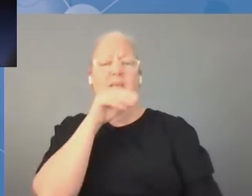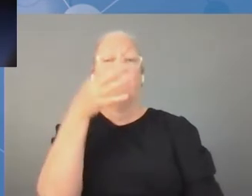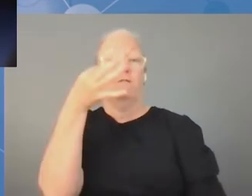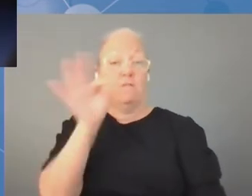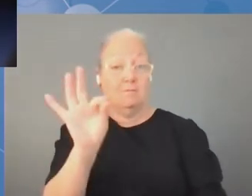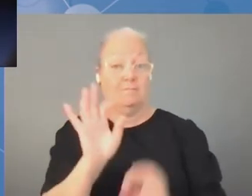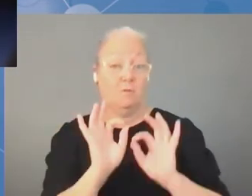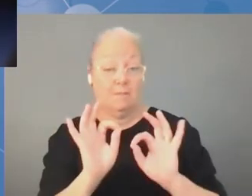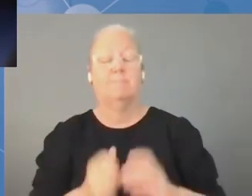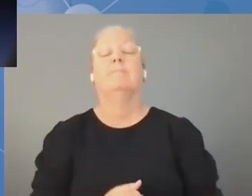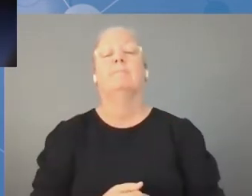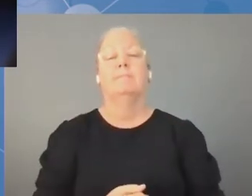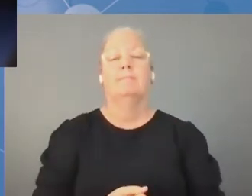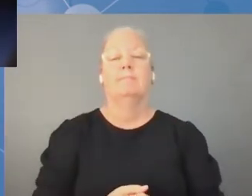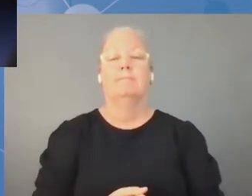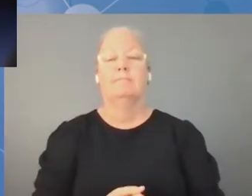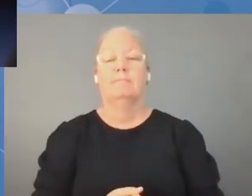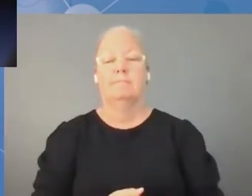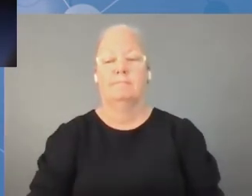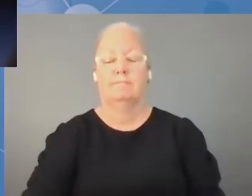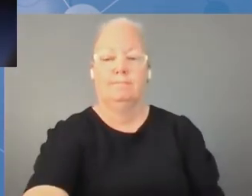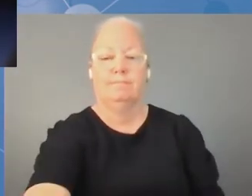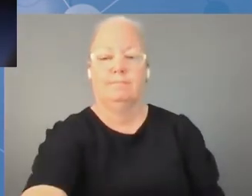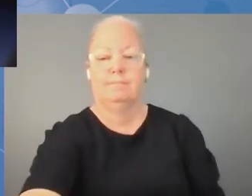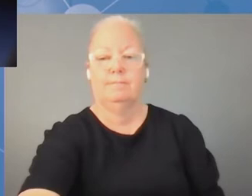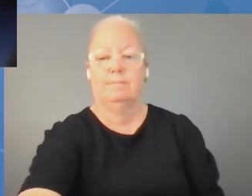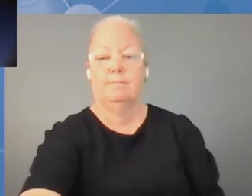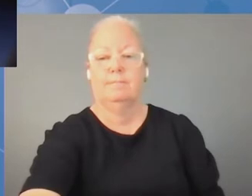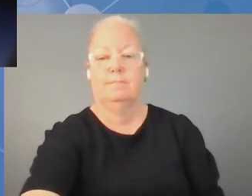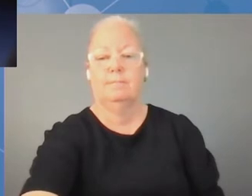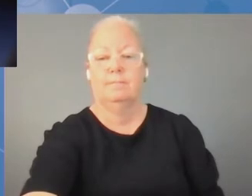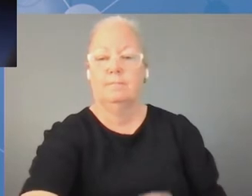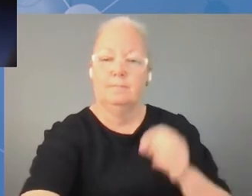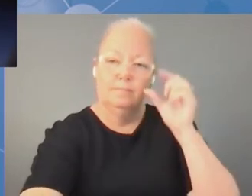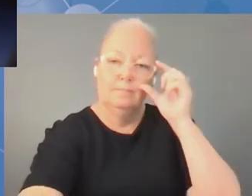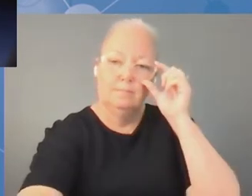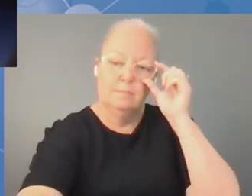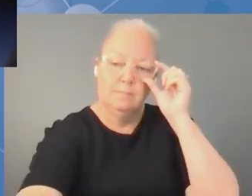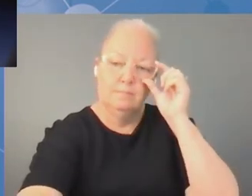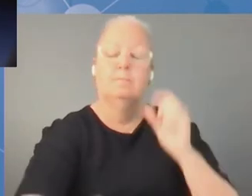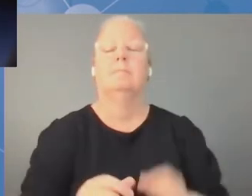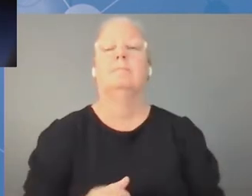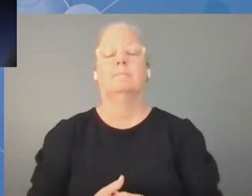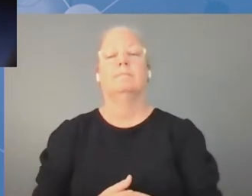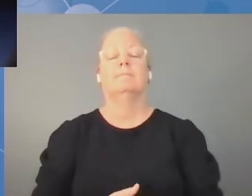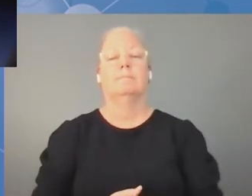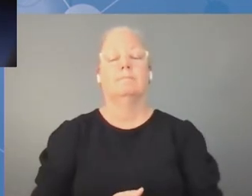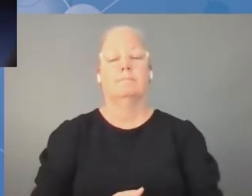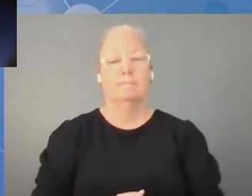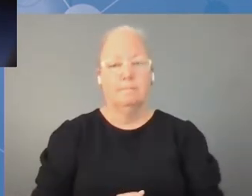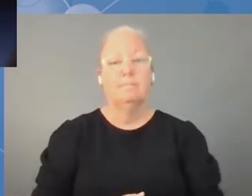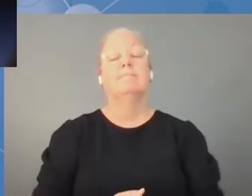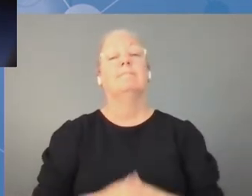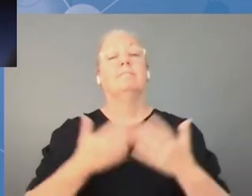Dziękuję temu pierwszemu miastu za zorganizowanie tego wspaniałego spotkania. Wcześniej były